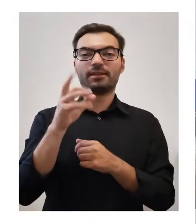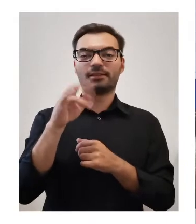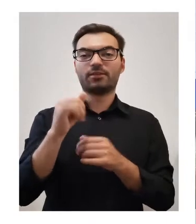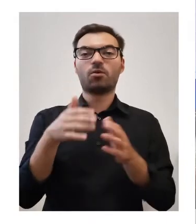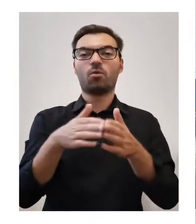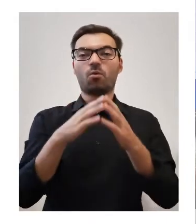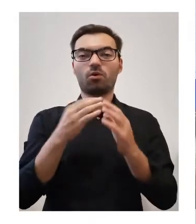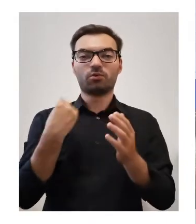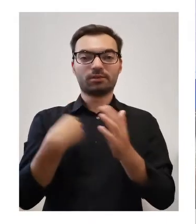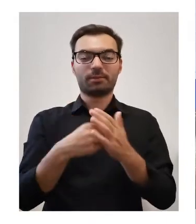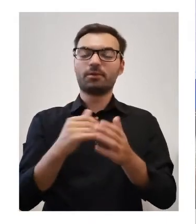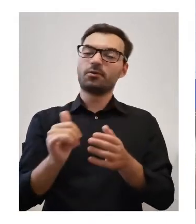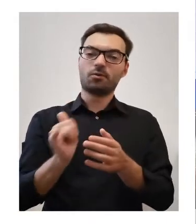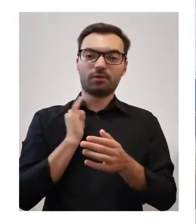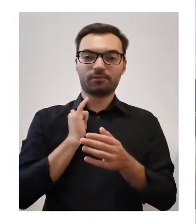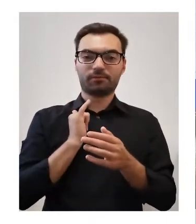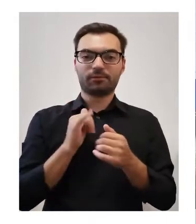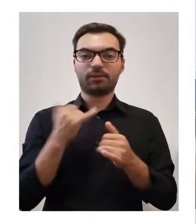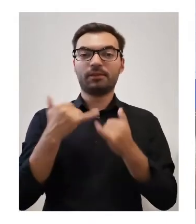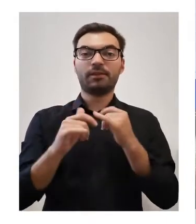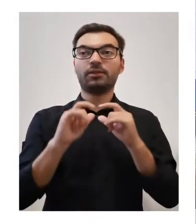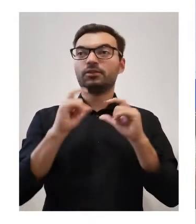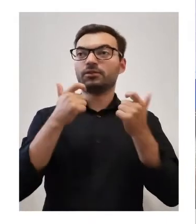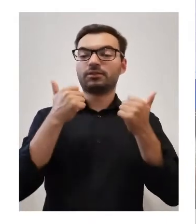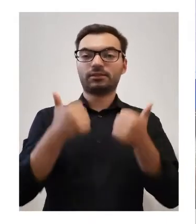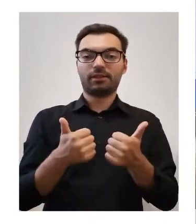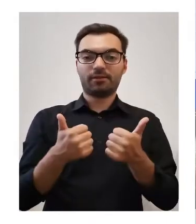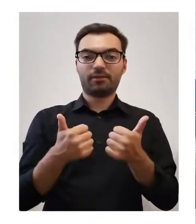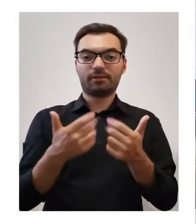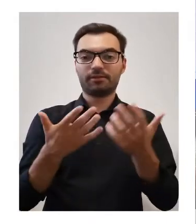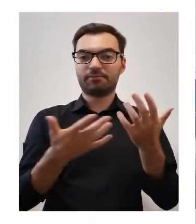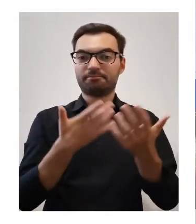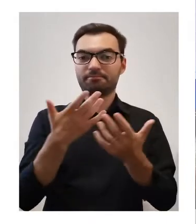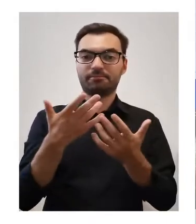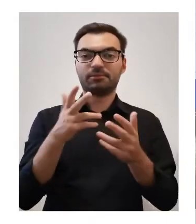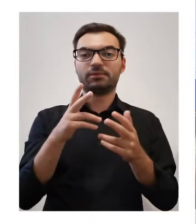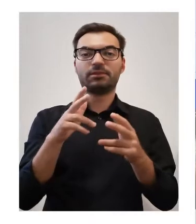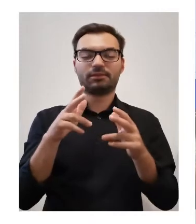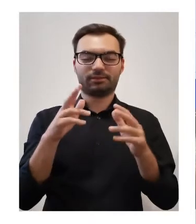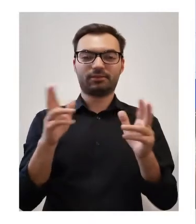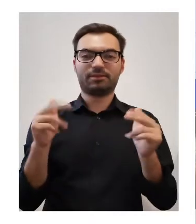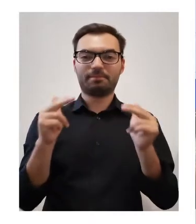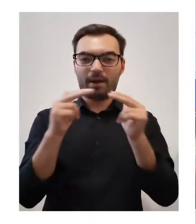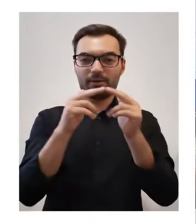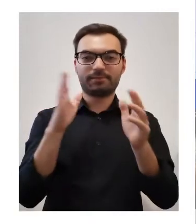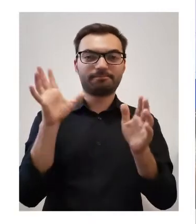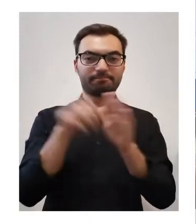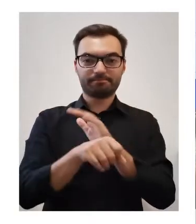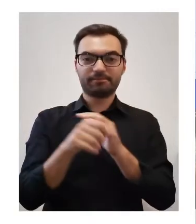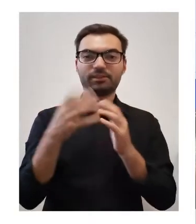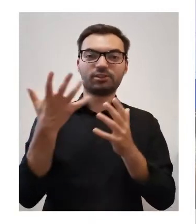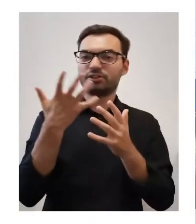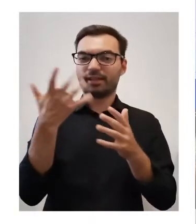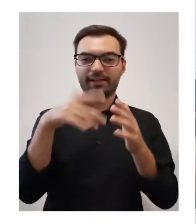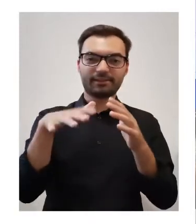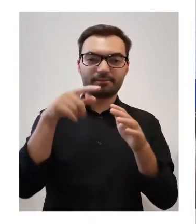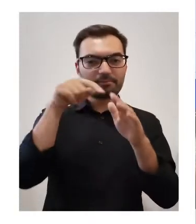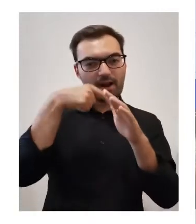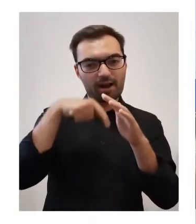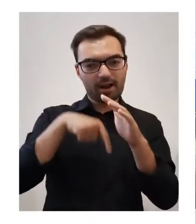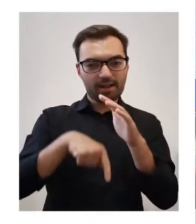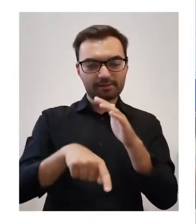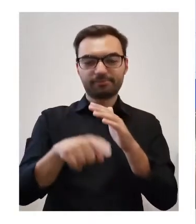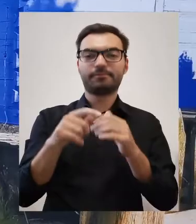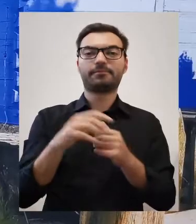ukrył skarby na wszelki wypadek. Gdyby coś stało się jego rezydencji, to gdzieś